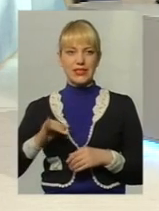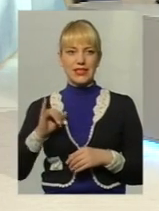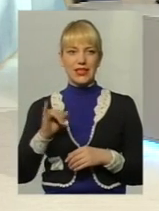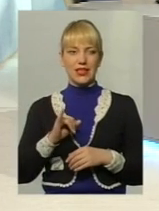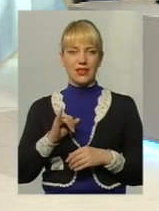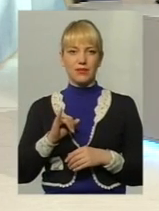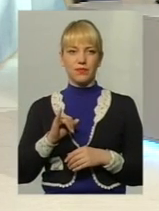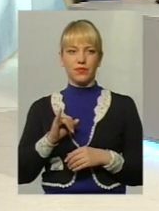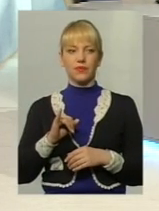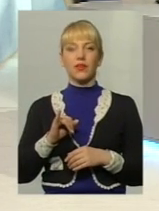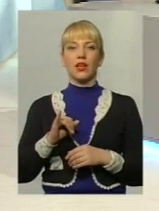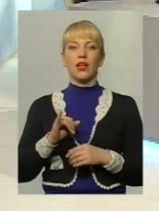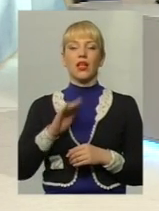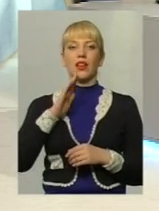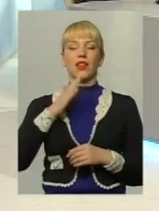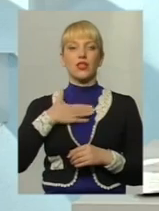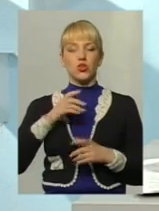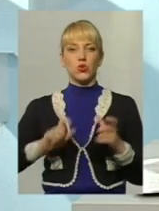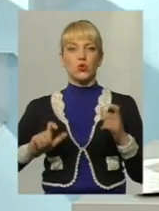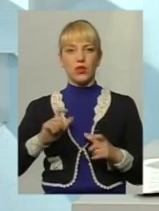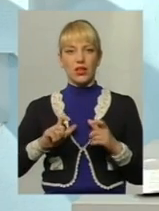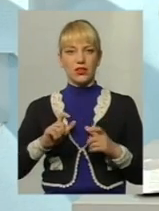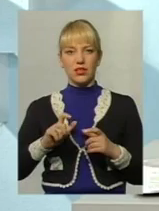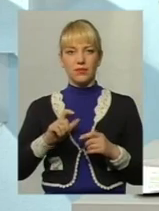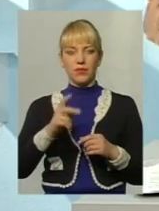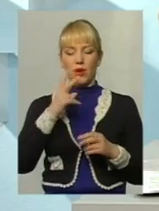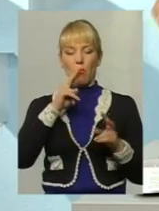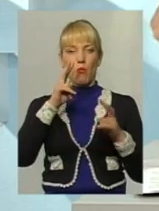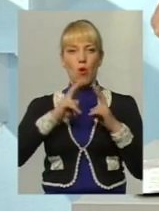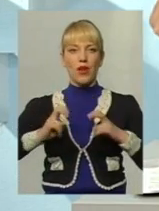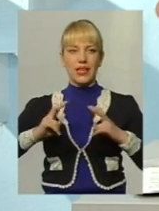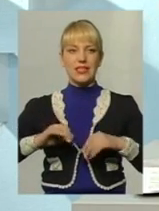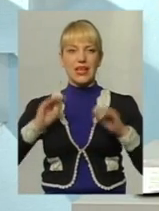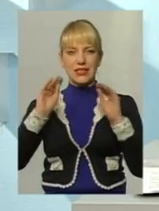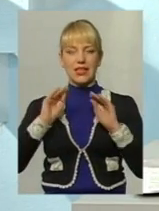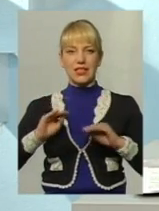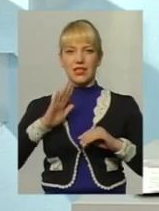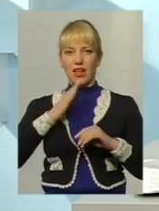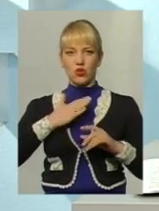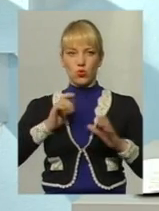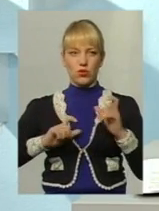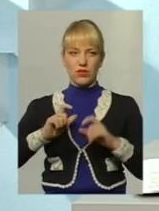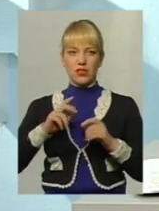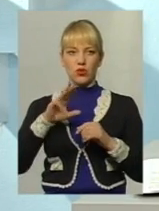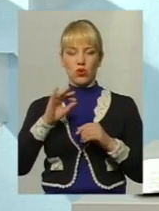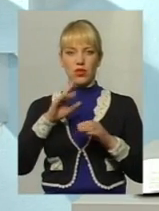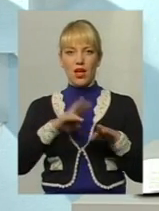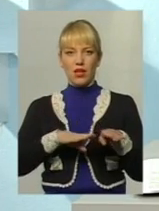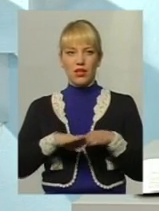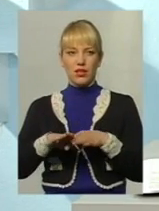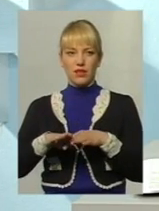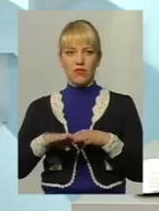наші студенти університету проаналізували статистику нашого університету, то на рівні